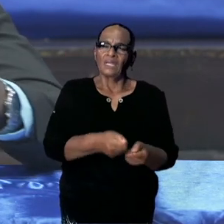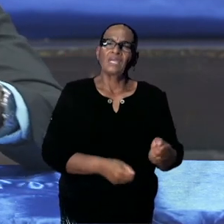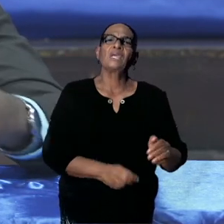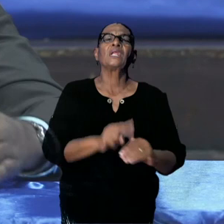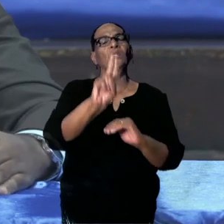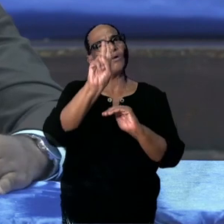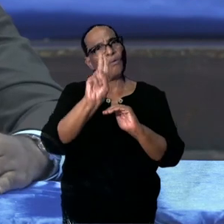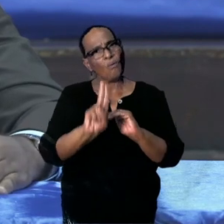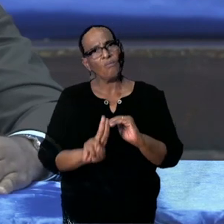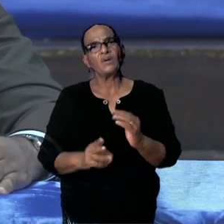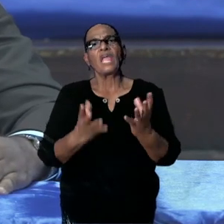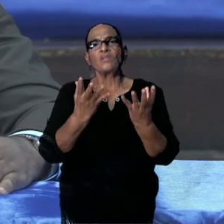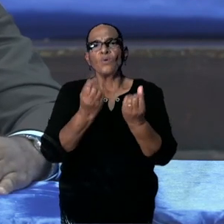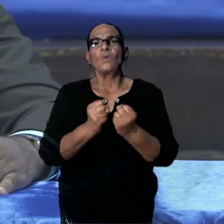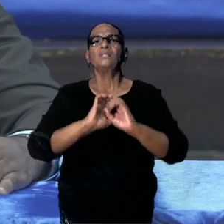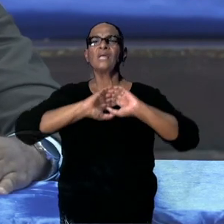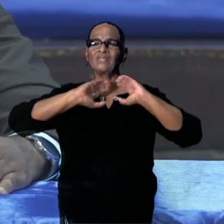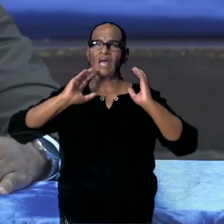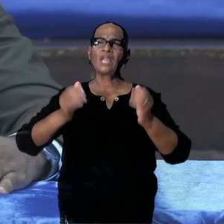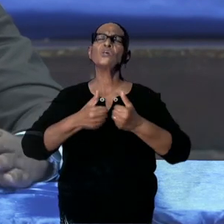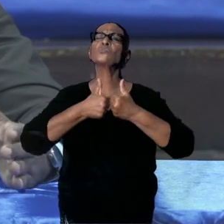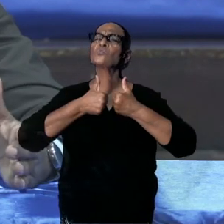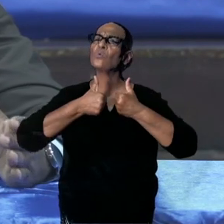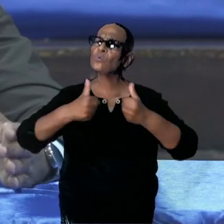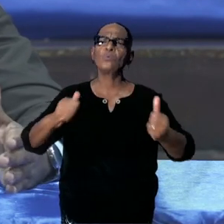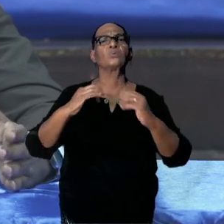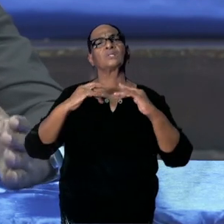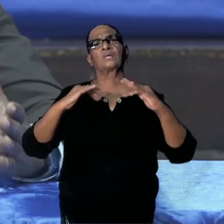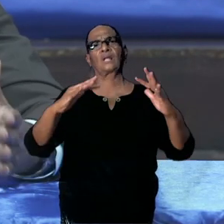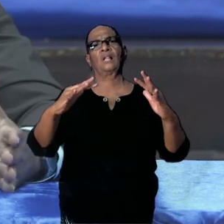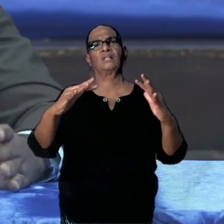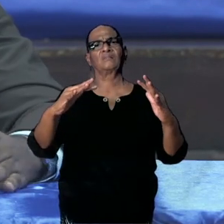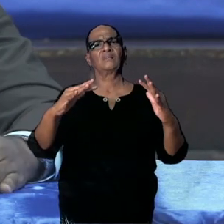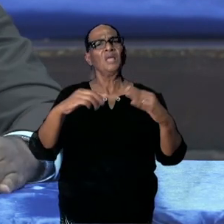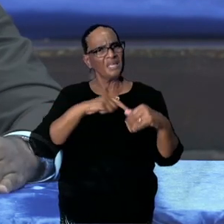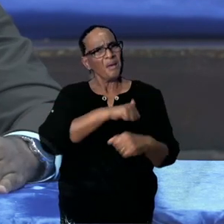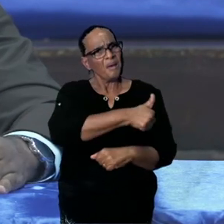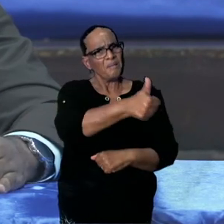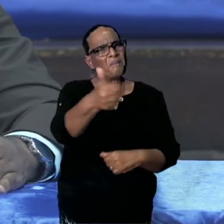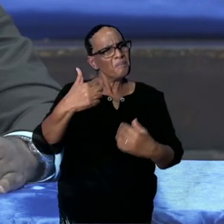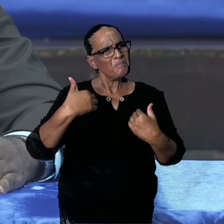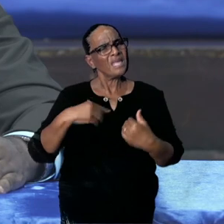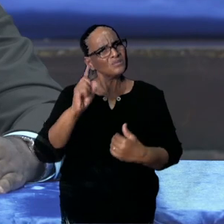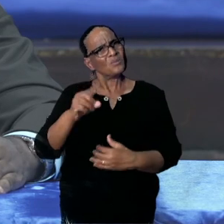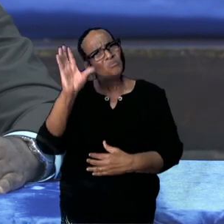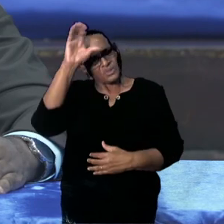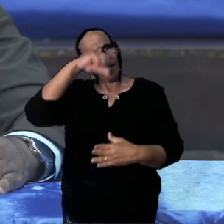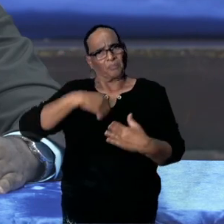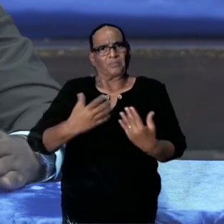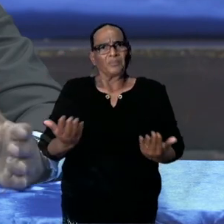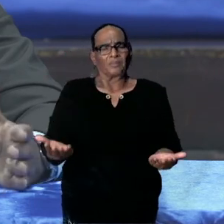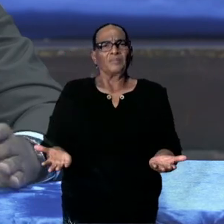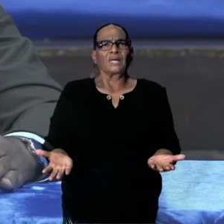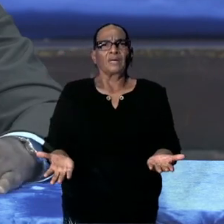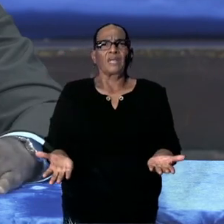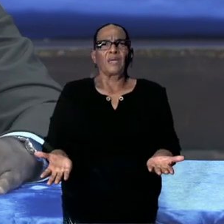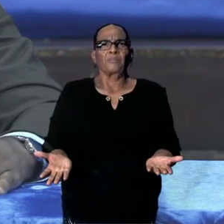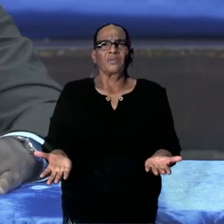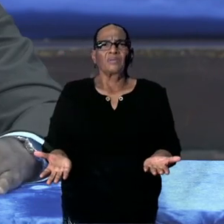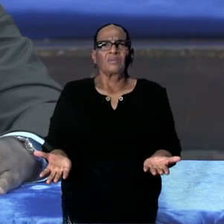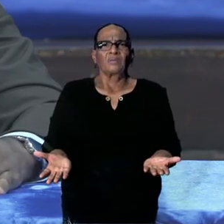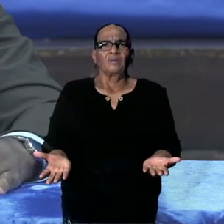We moeten elkaar kunnen vinden. En er moet ook een zekere mate van begrip zijn. Wanneer misschien een